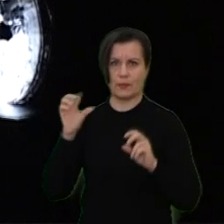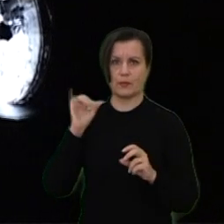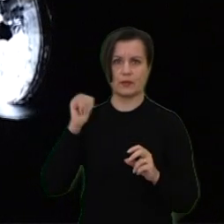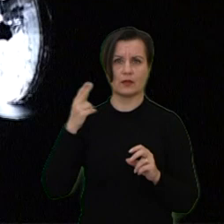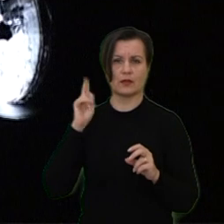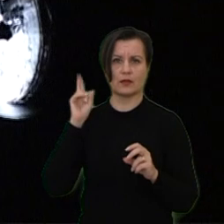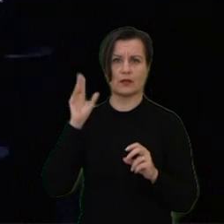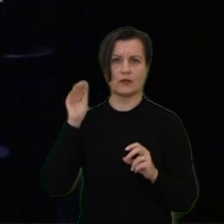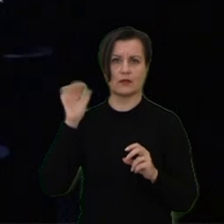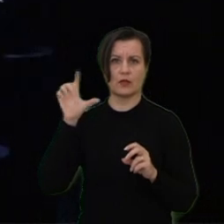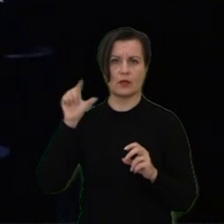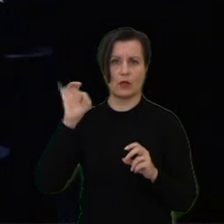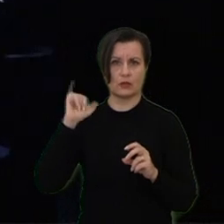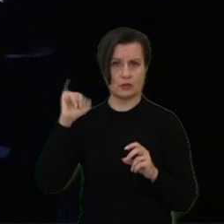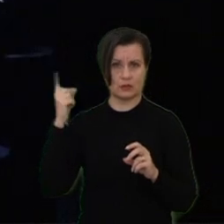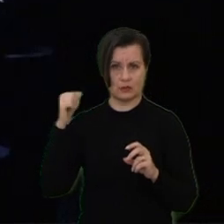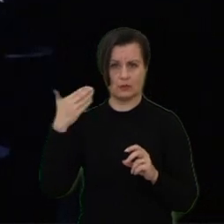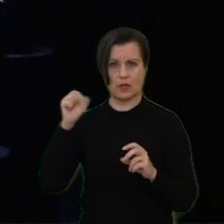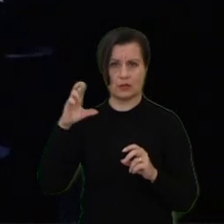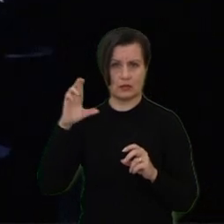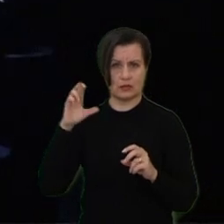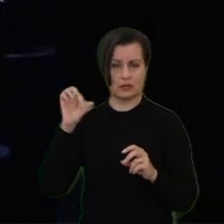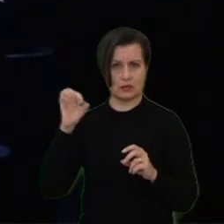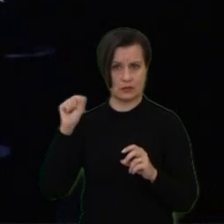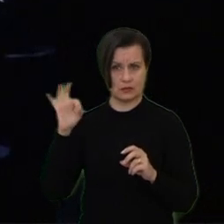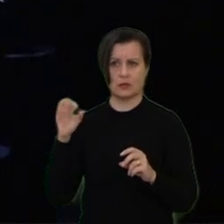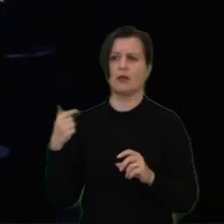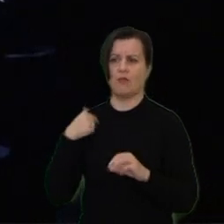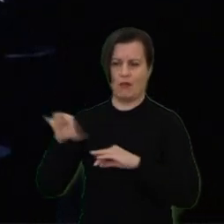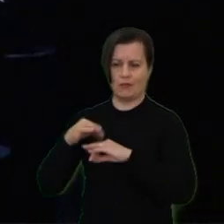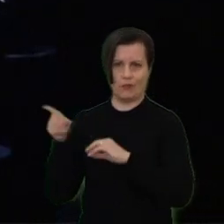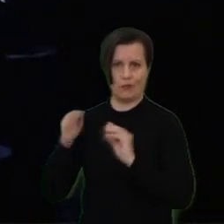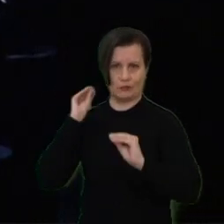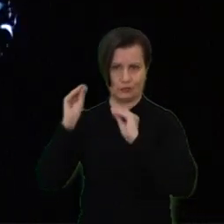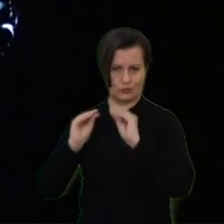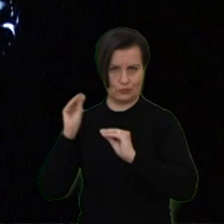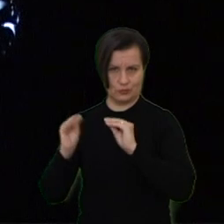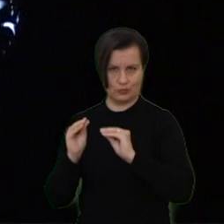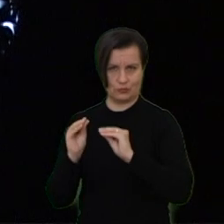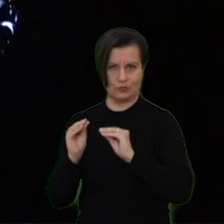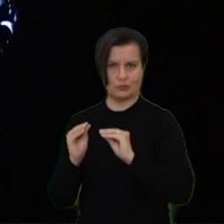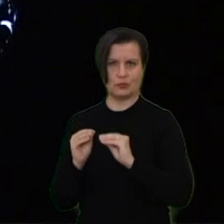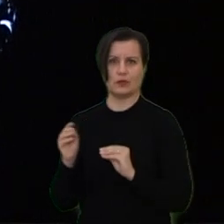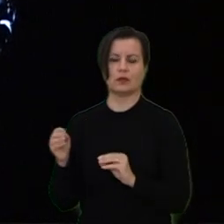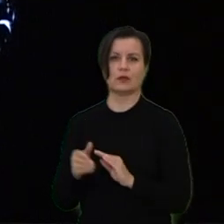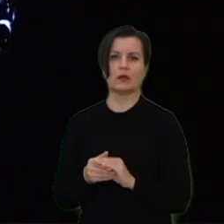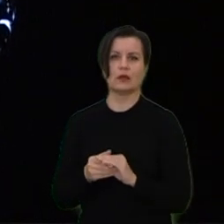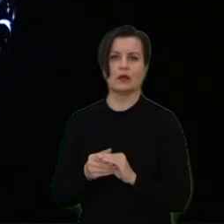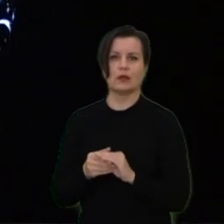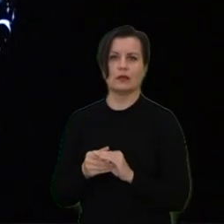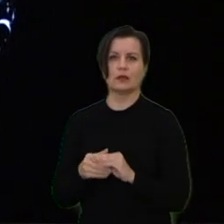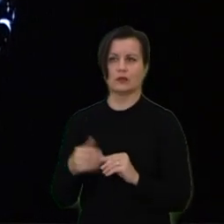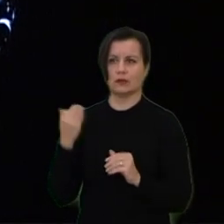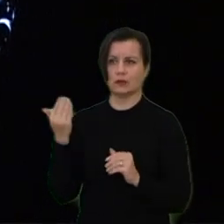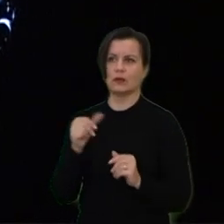vadinu Marsų Pink Floydus, aš labai džiaugiuosi, kurio žmona labai nuostabia ta Pink Floydų Marsų mūzika. Tai aš, sako, tas va visas